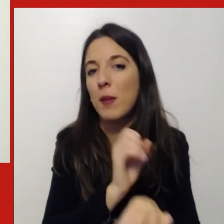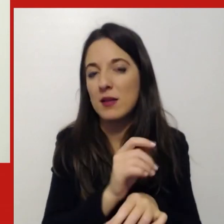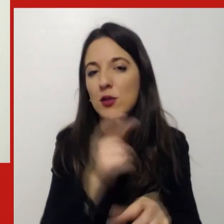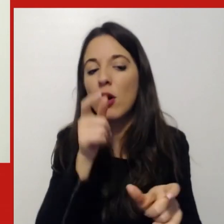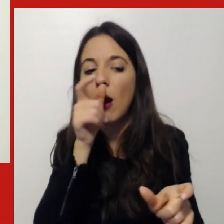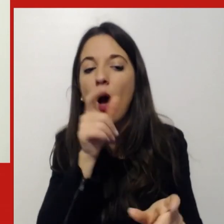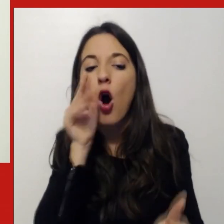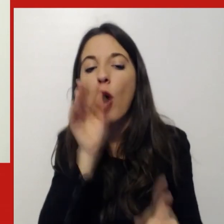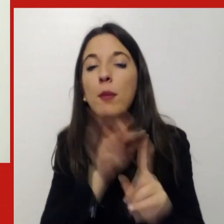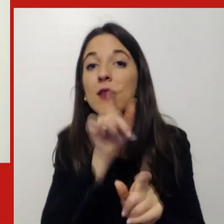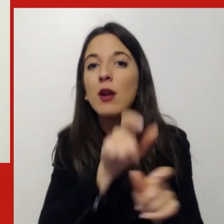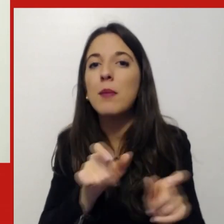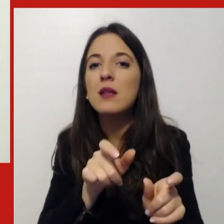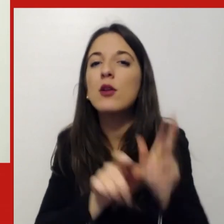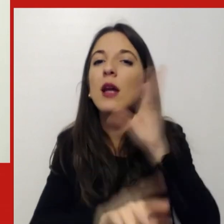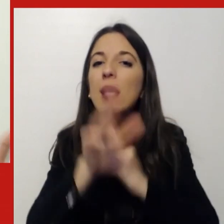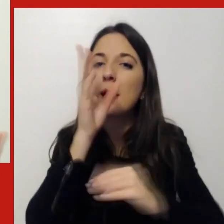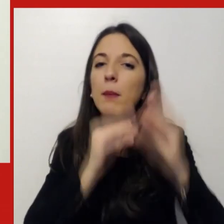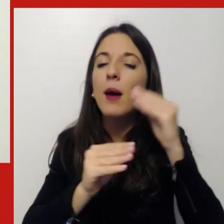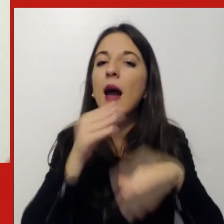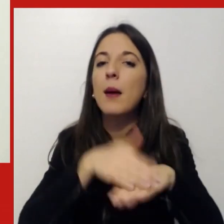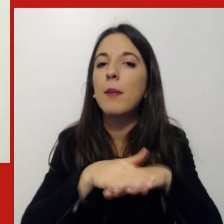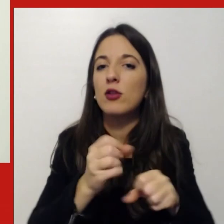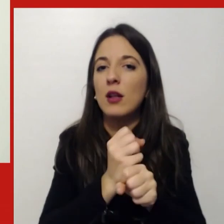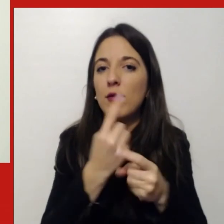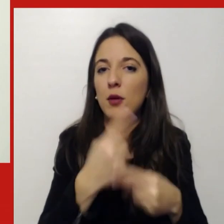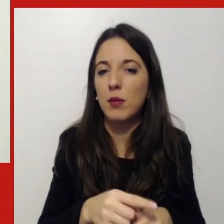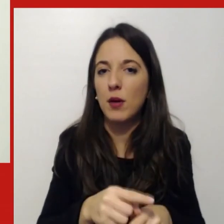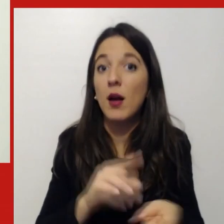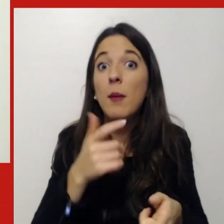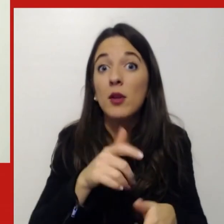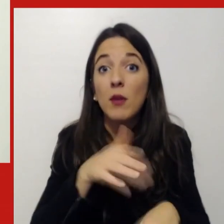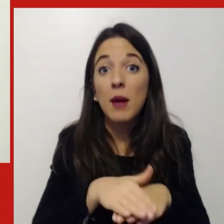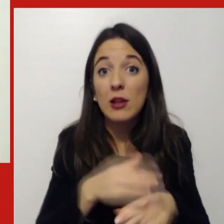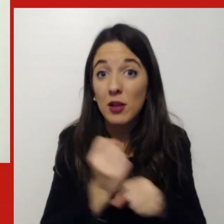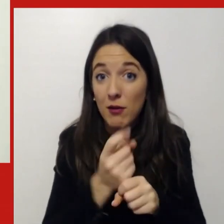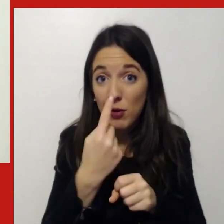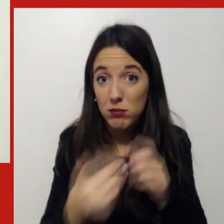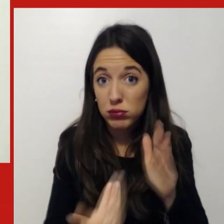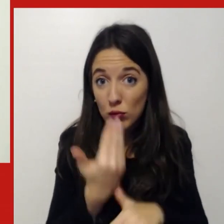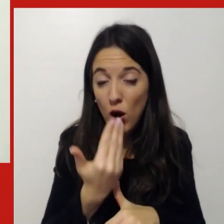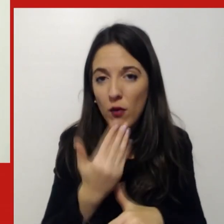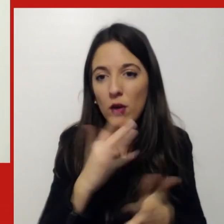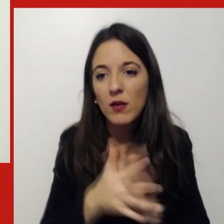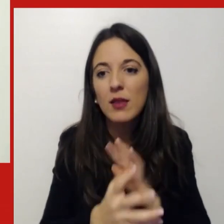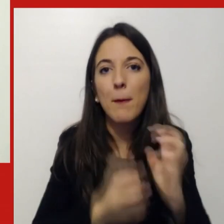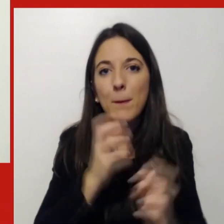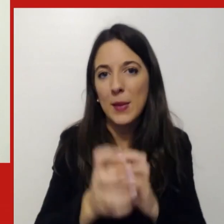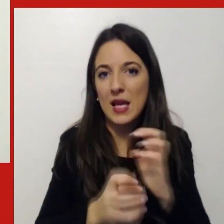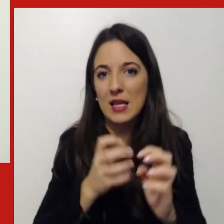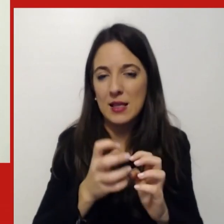lavorare mixando diversamente adesso presenza e distanza per